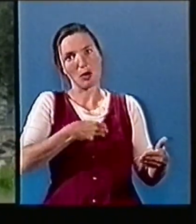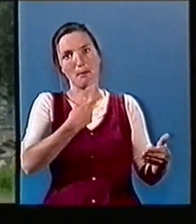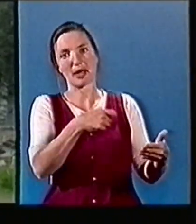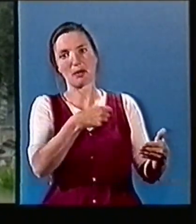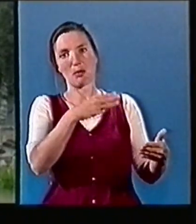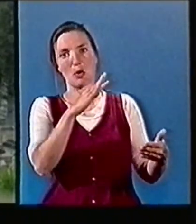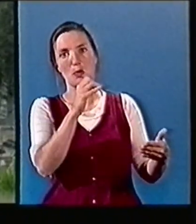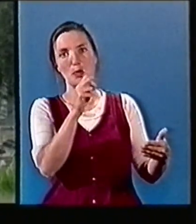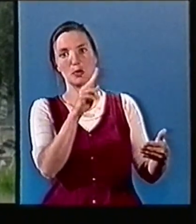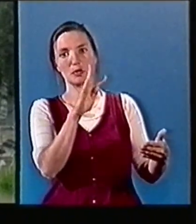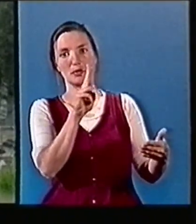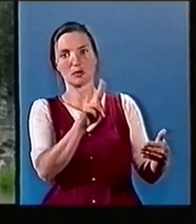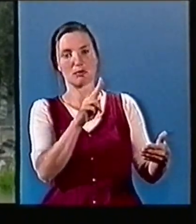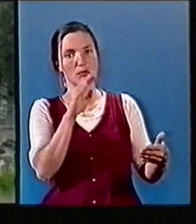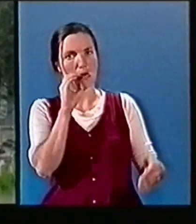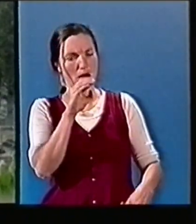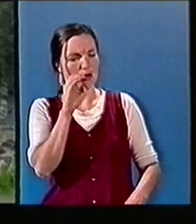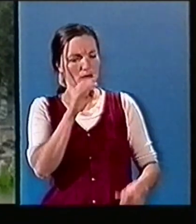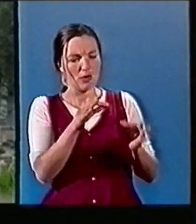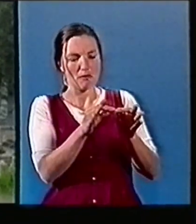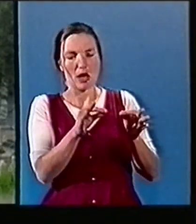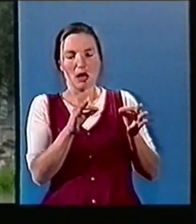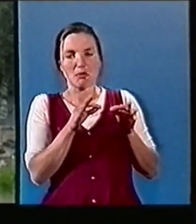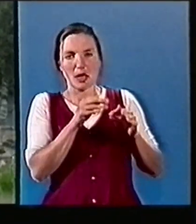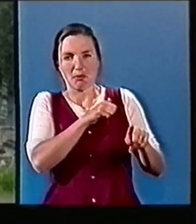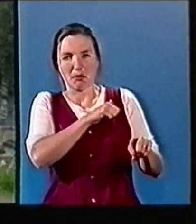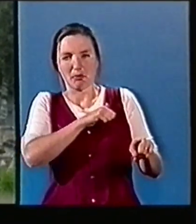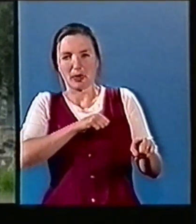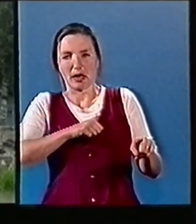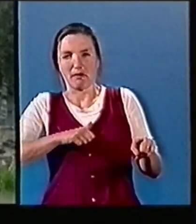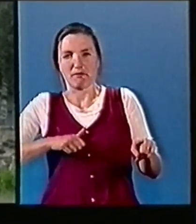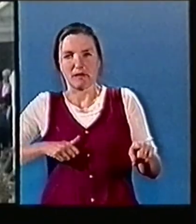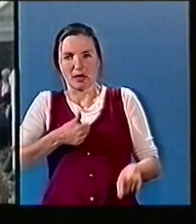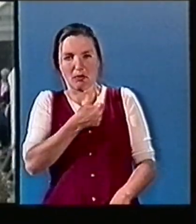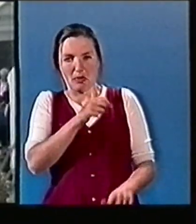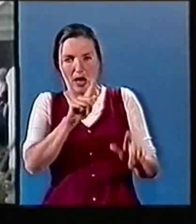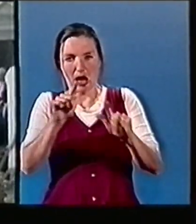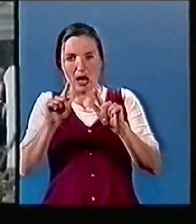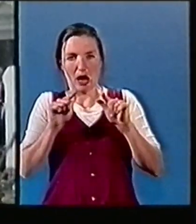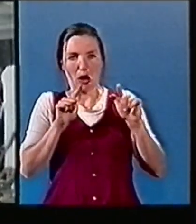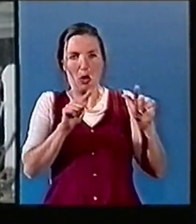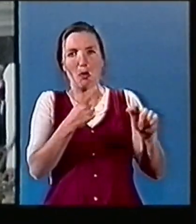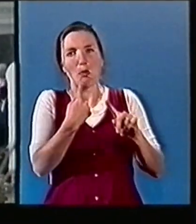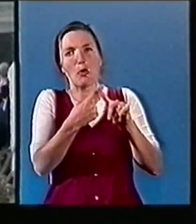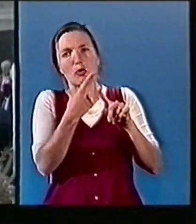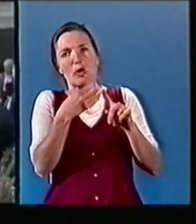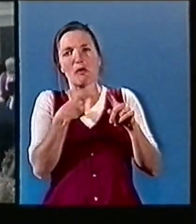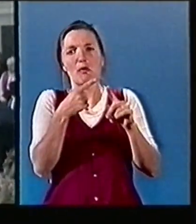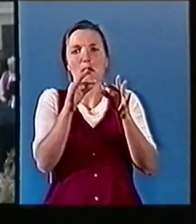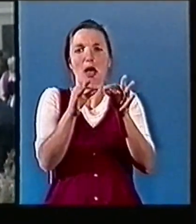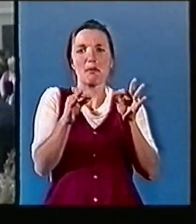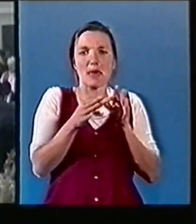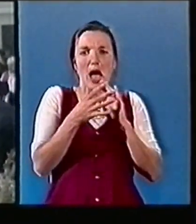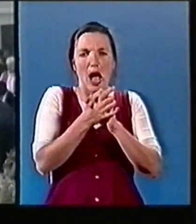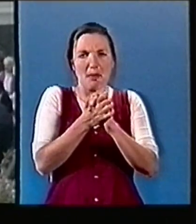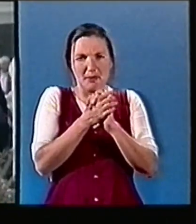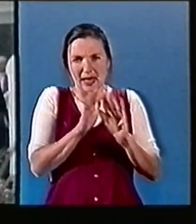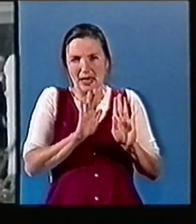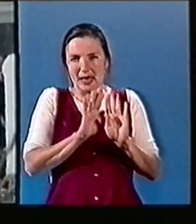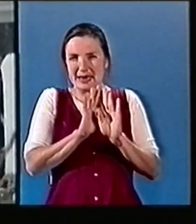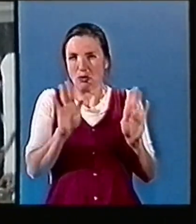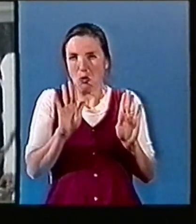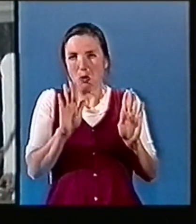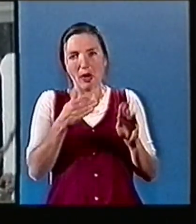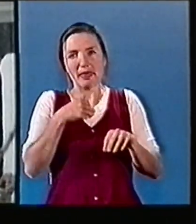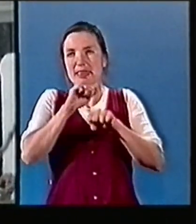Rabat a eu lieu en fait dans la plus grande discrétion. Seuls des membres de sa famille et quelques proches y ont assisté. Aucun